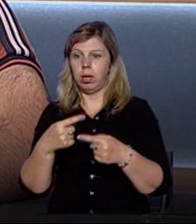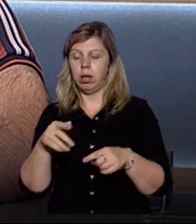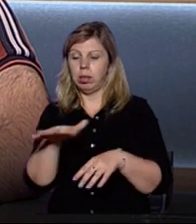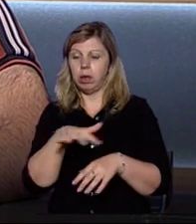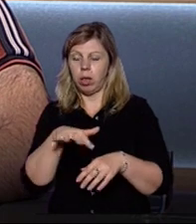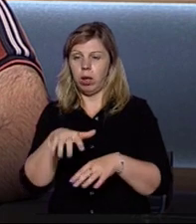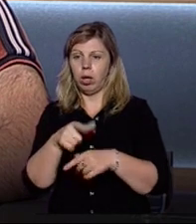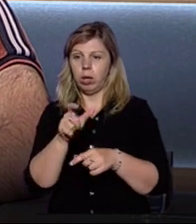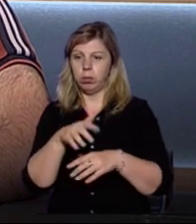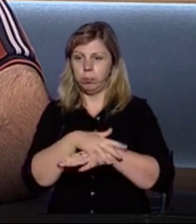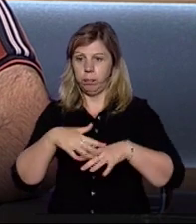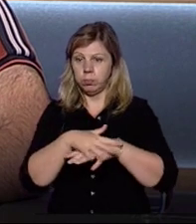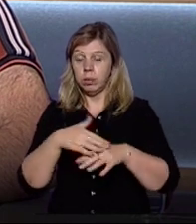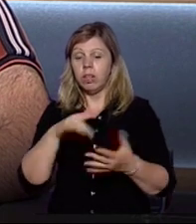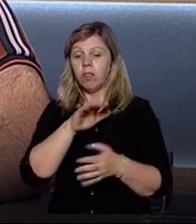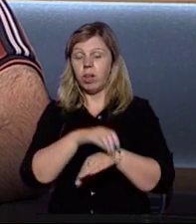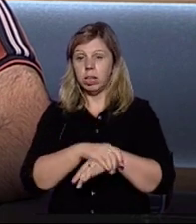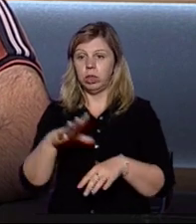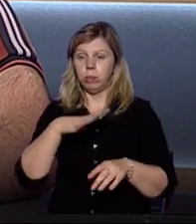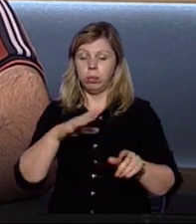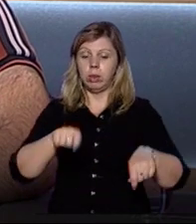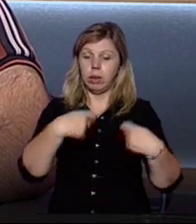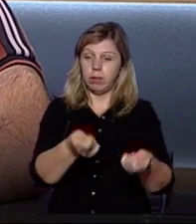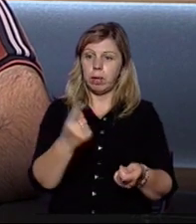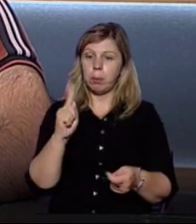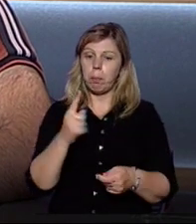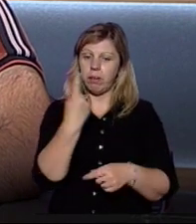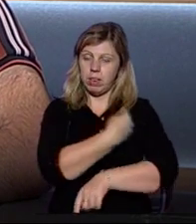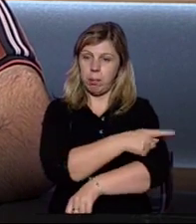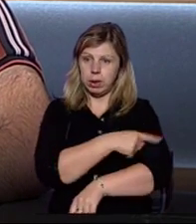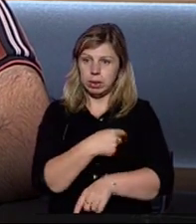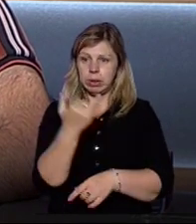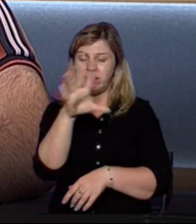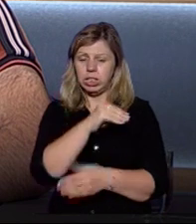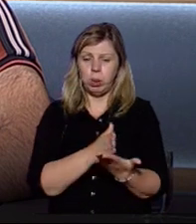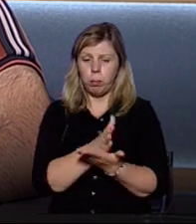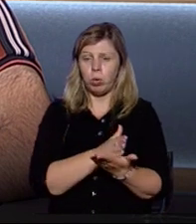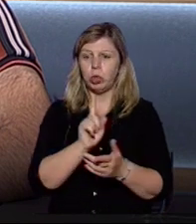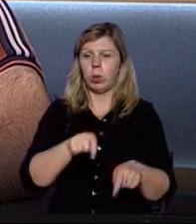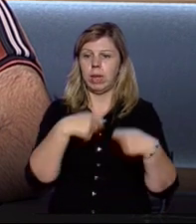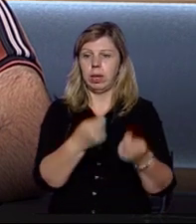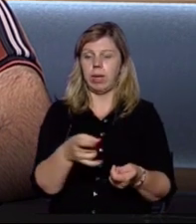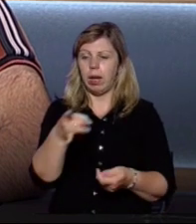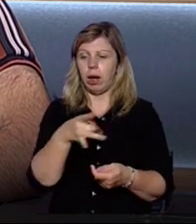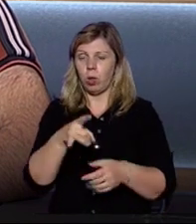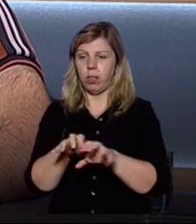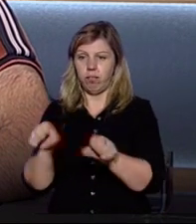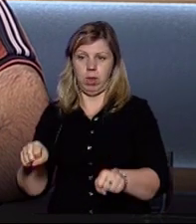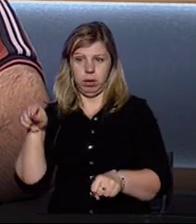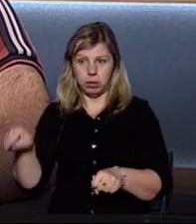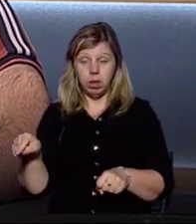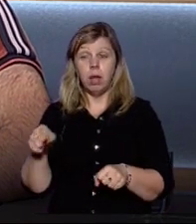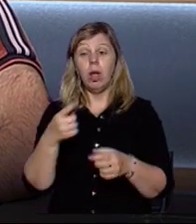територіальні громади, які фактично будуть надавати первійну медицину і всі послуги ті, що надає зараз районна влада.